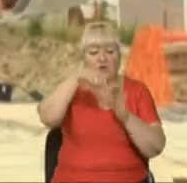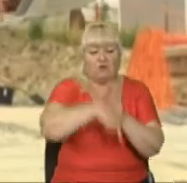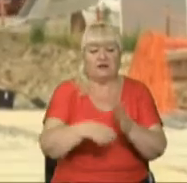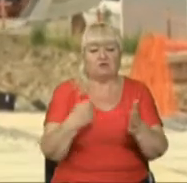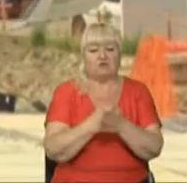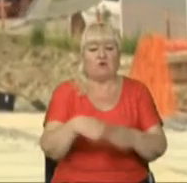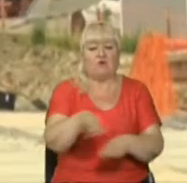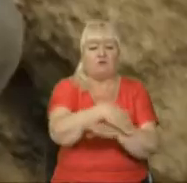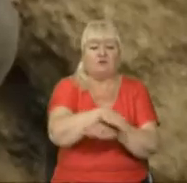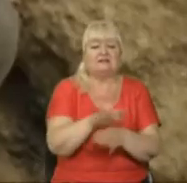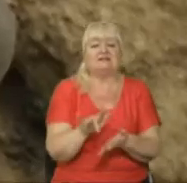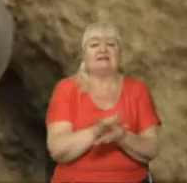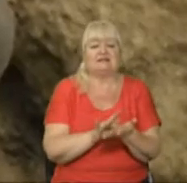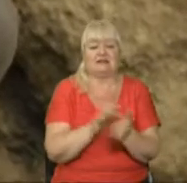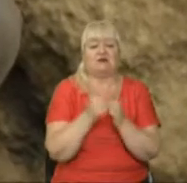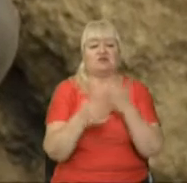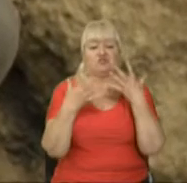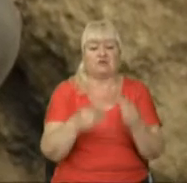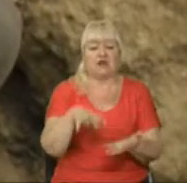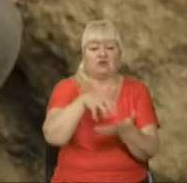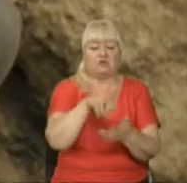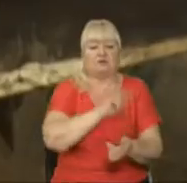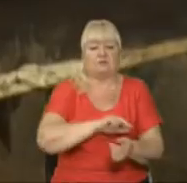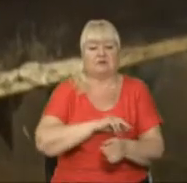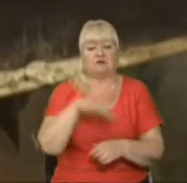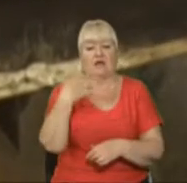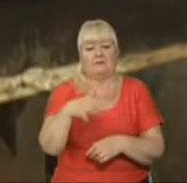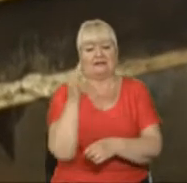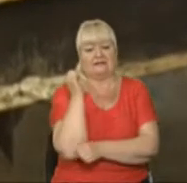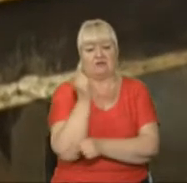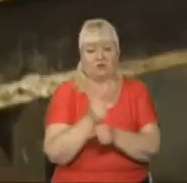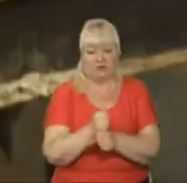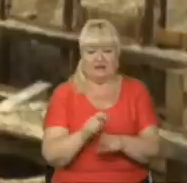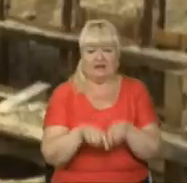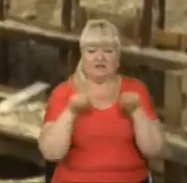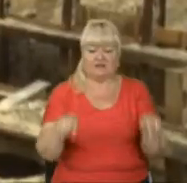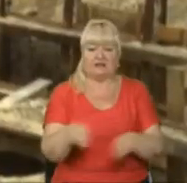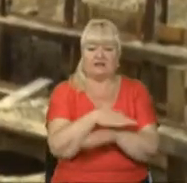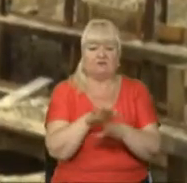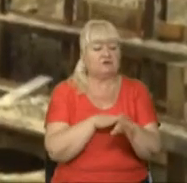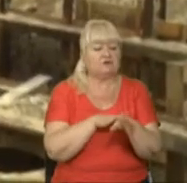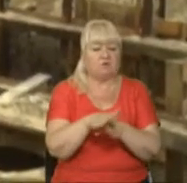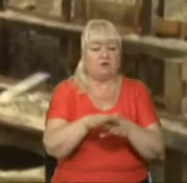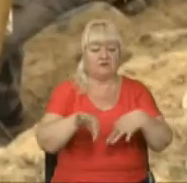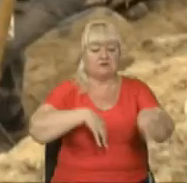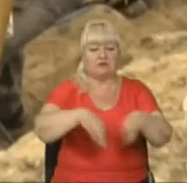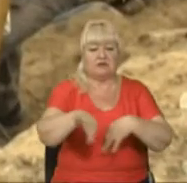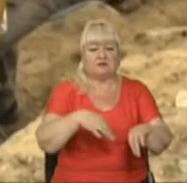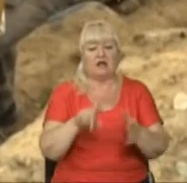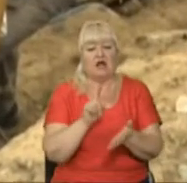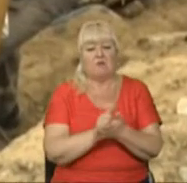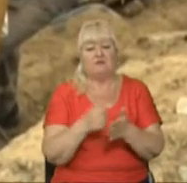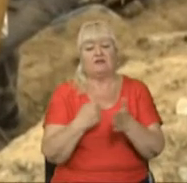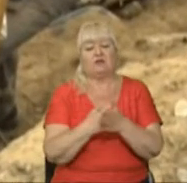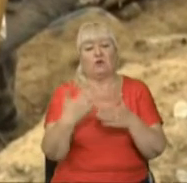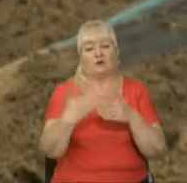Циганівки. Щодня на об'єкті працюють півсотні робітників. Відкрити вулицю повністю для проїзду транспорту мають